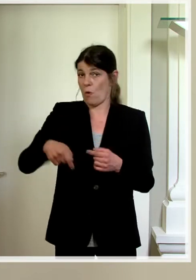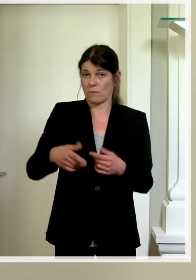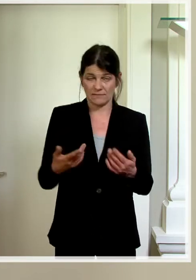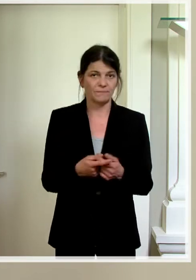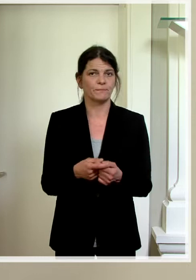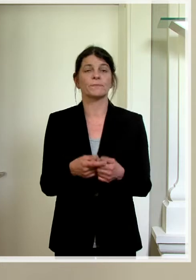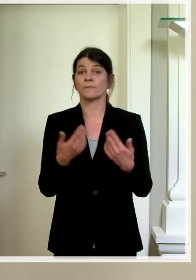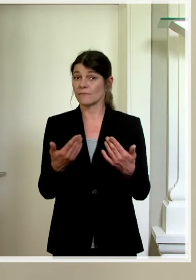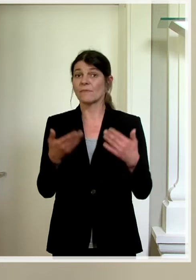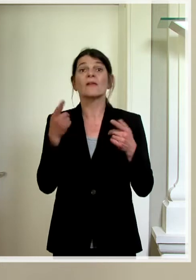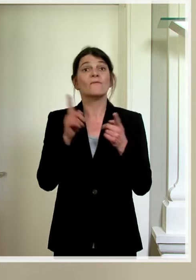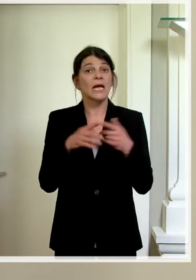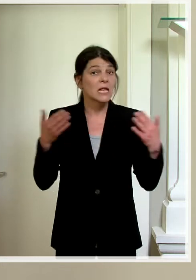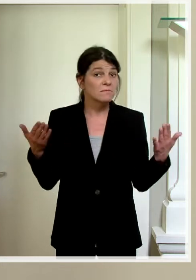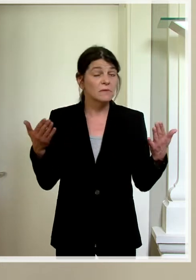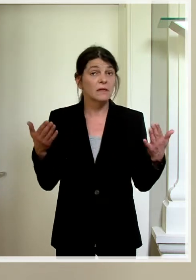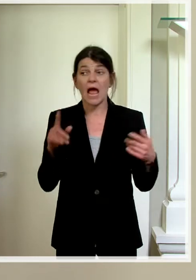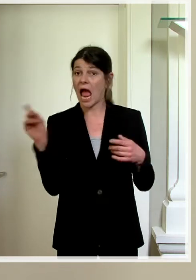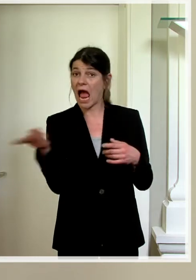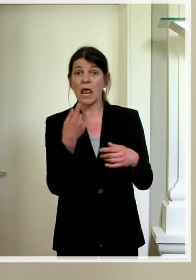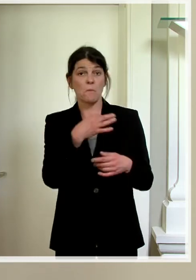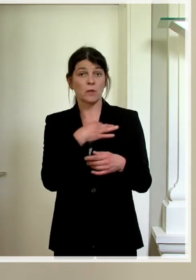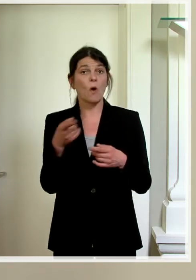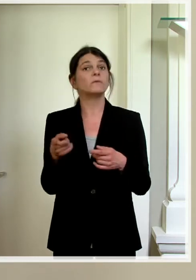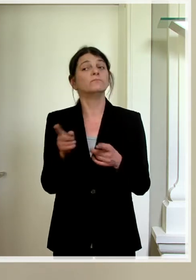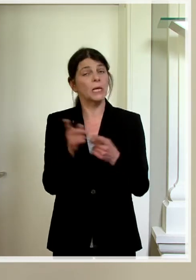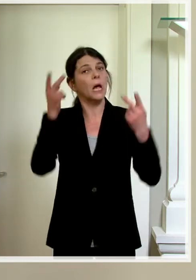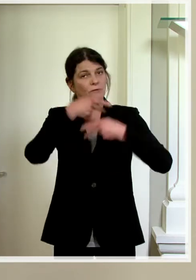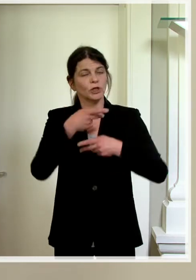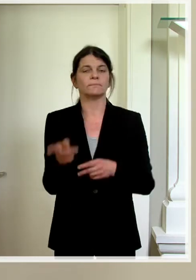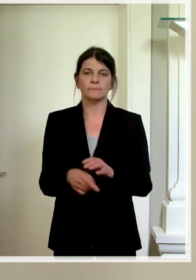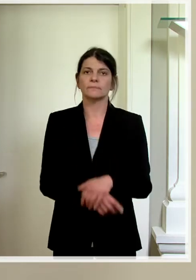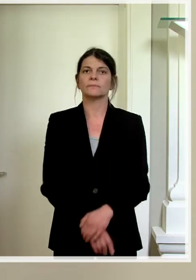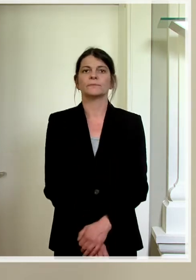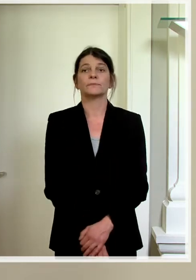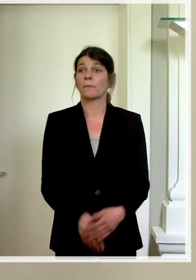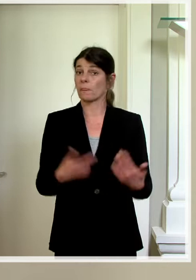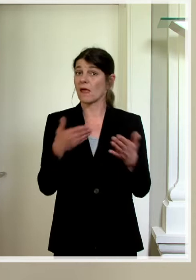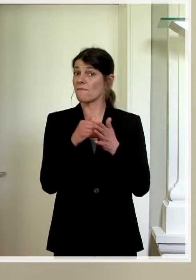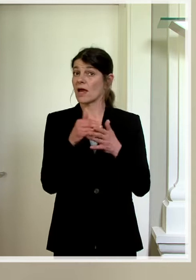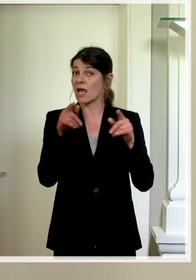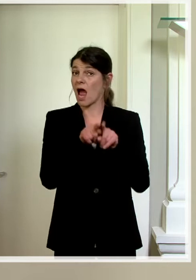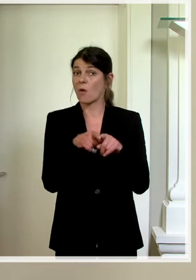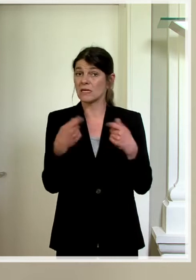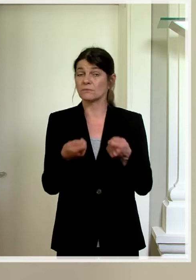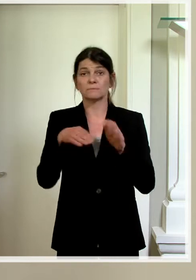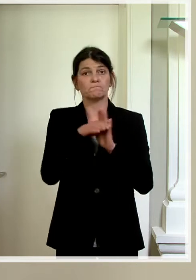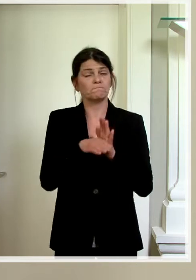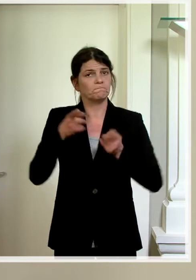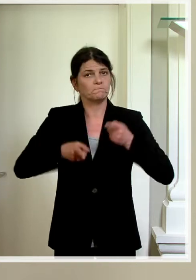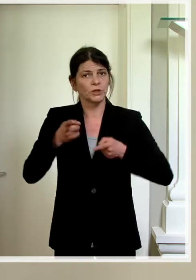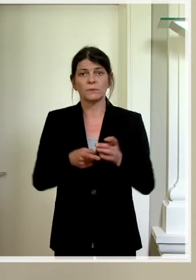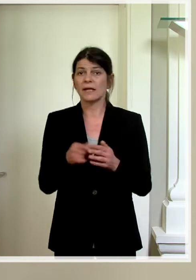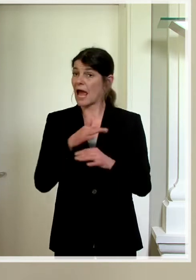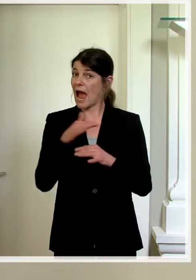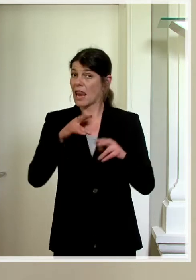durchzuführen, sofern dem alle Betroffenen zustimmen. Weiterhin gilt die Bestimmung, dass in